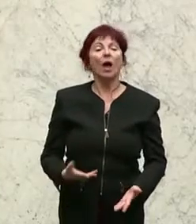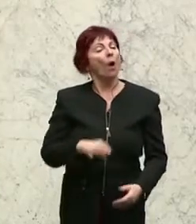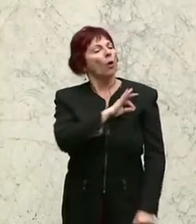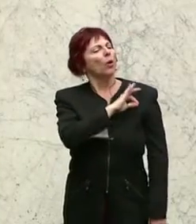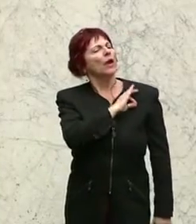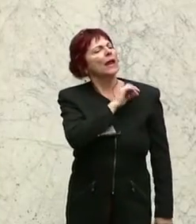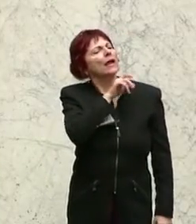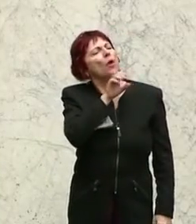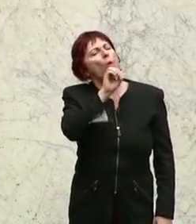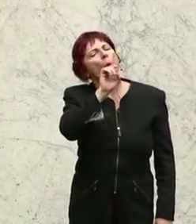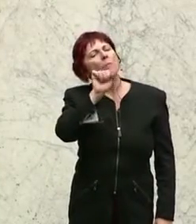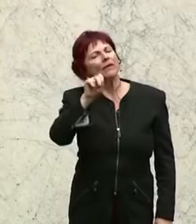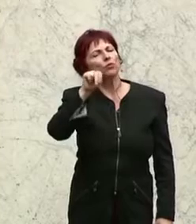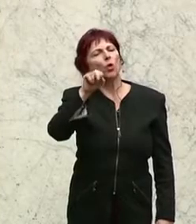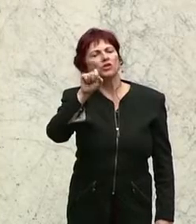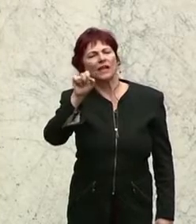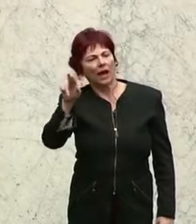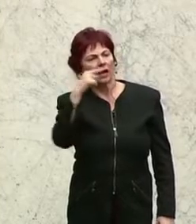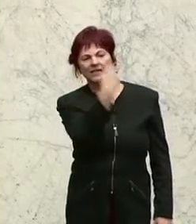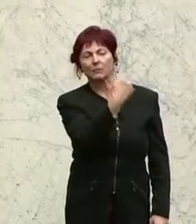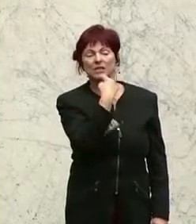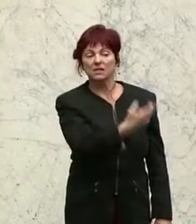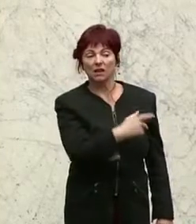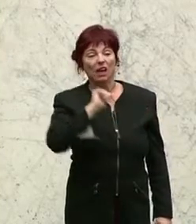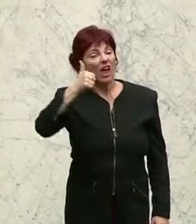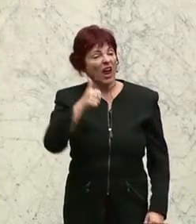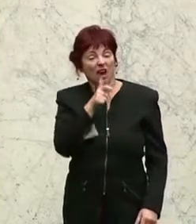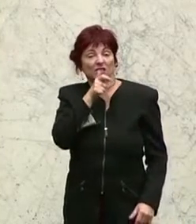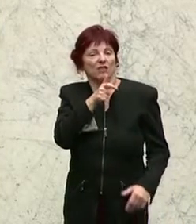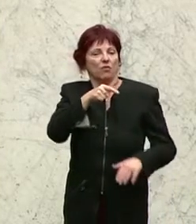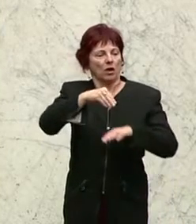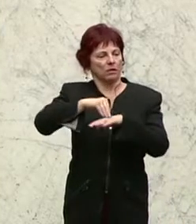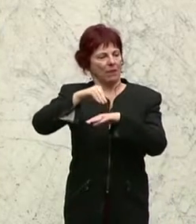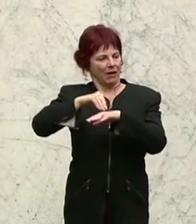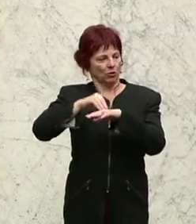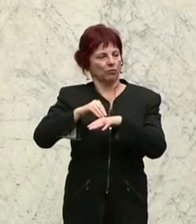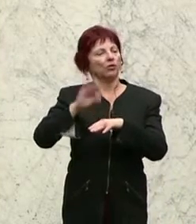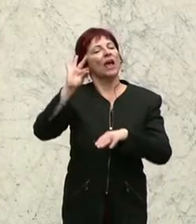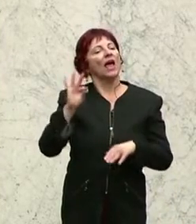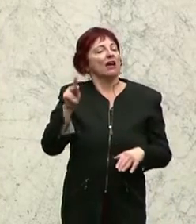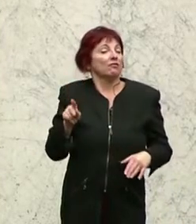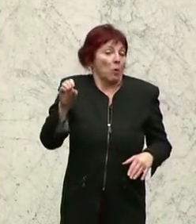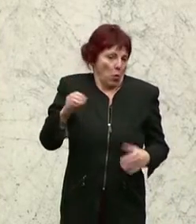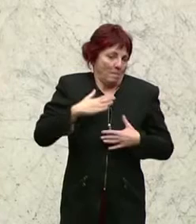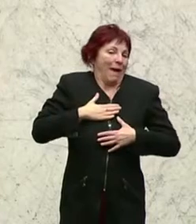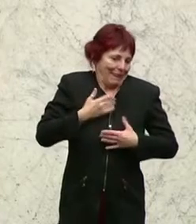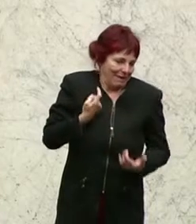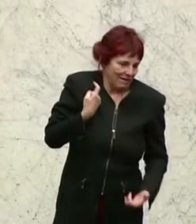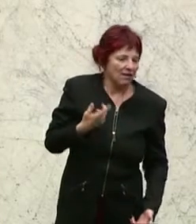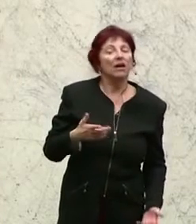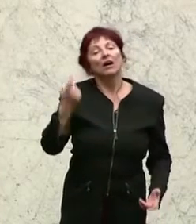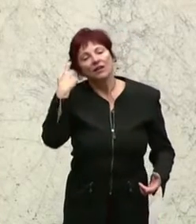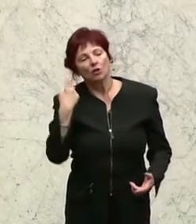gesagt, ich hätte in meiner ersten Wortmeldung, also die erste Wortmeldung der FPÖ, das war nun mal meine, gesagt, dass man die